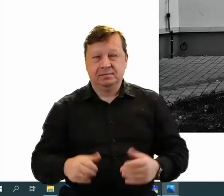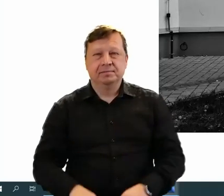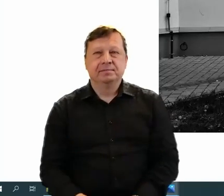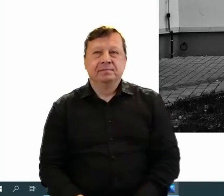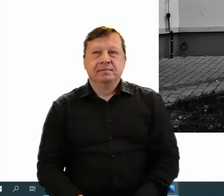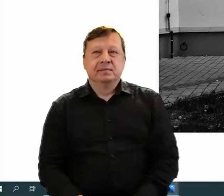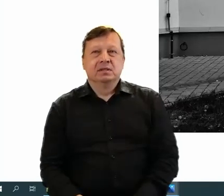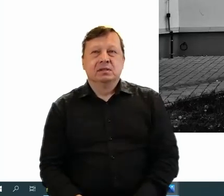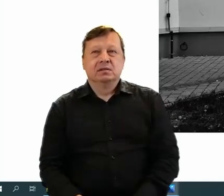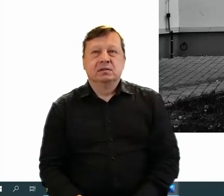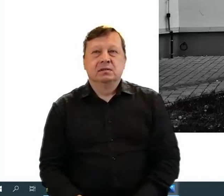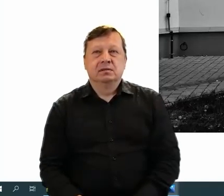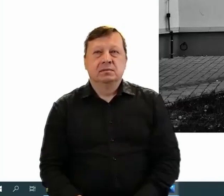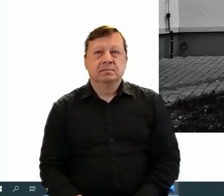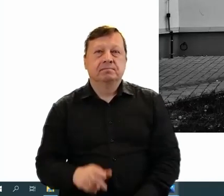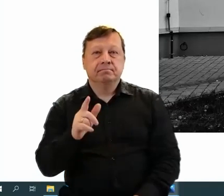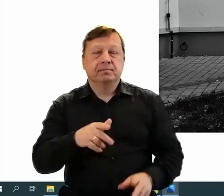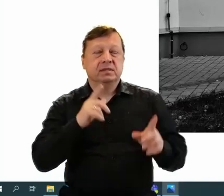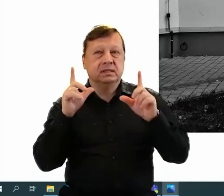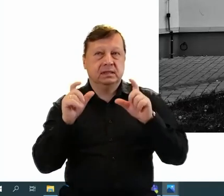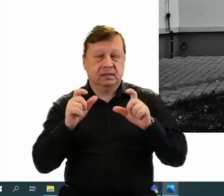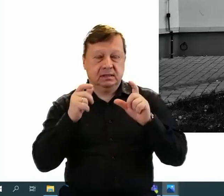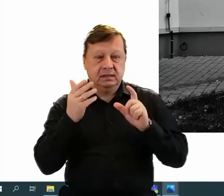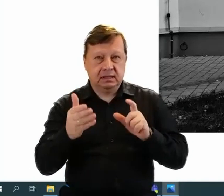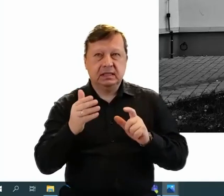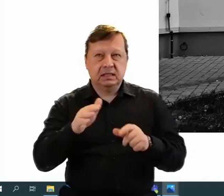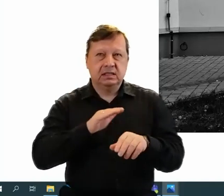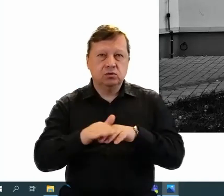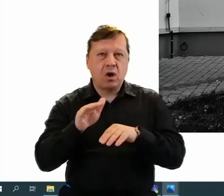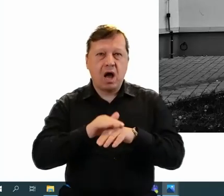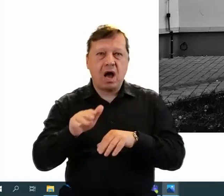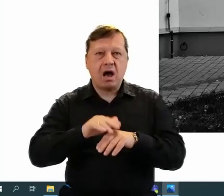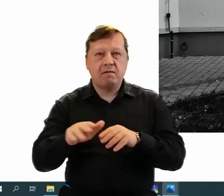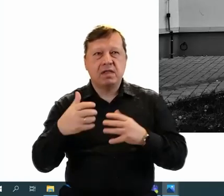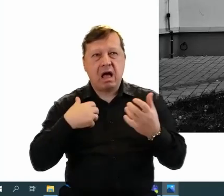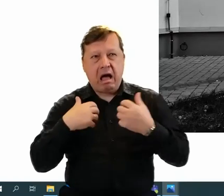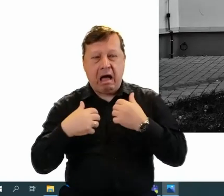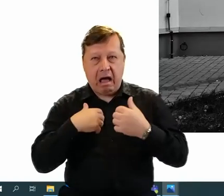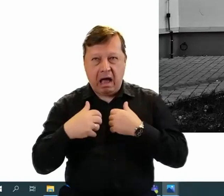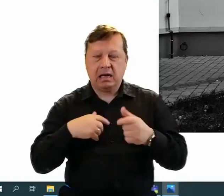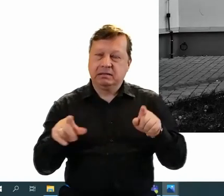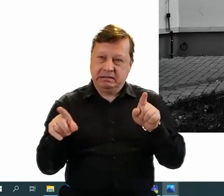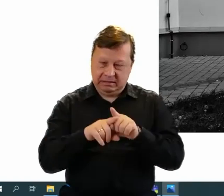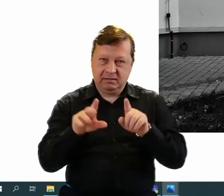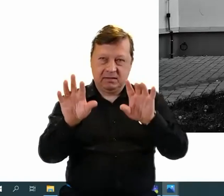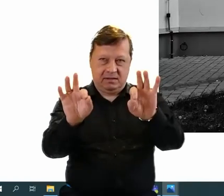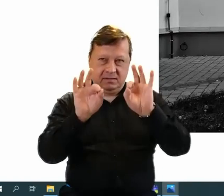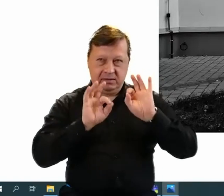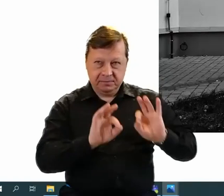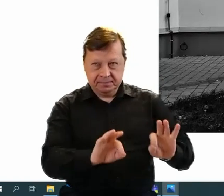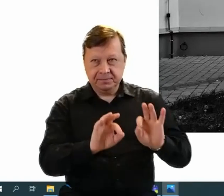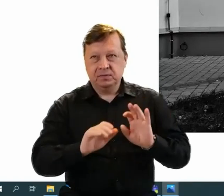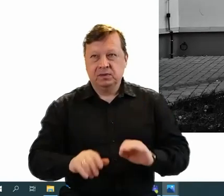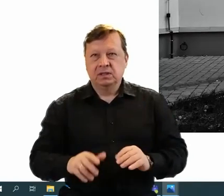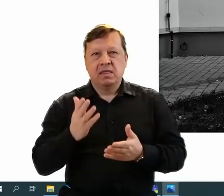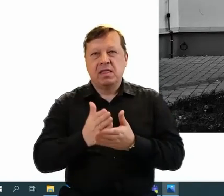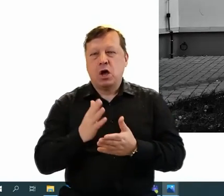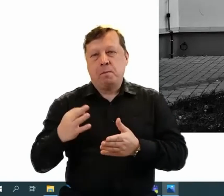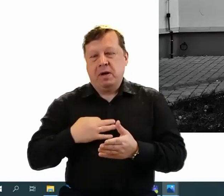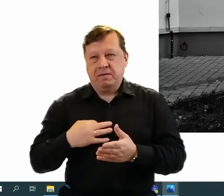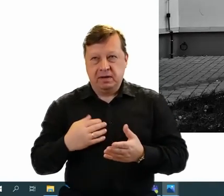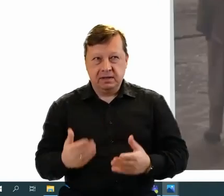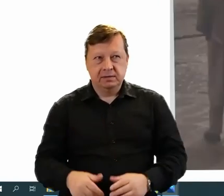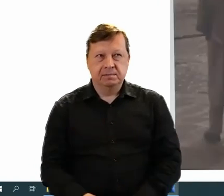Bierzemy też na tapetę zdjęcia bardziej znanych artystów. bo te, które tutaj widzieliście raczej są zdjęciami prywatnymi.